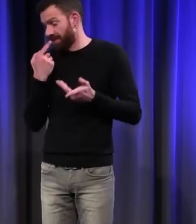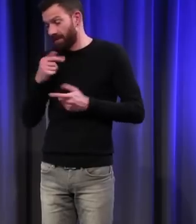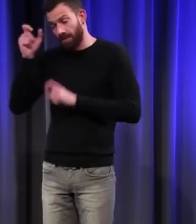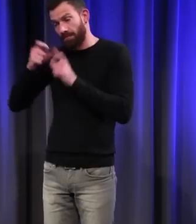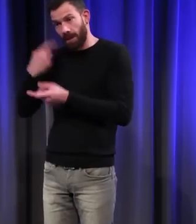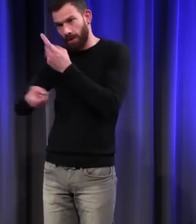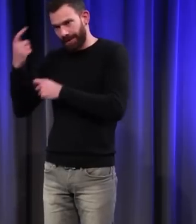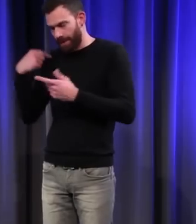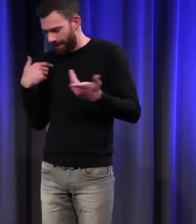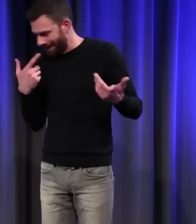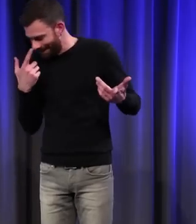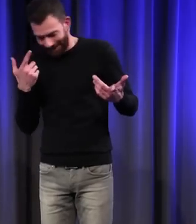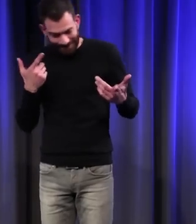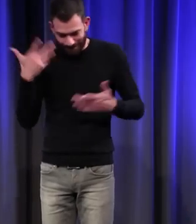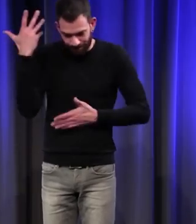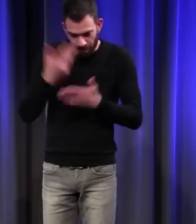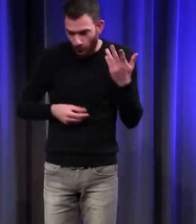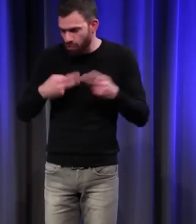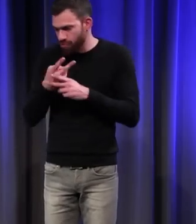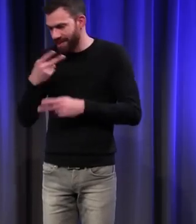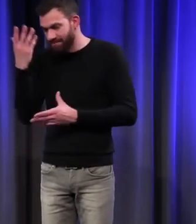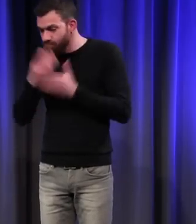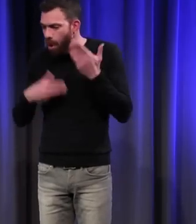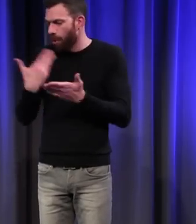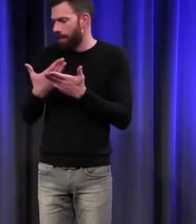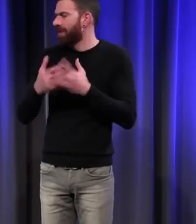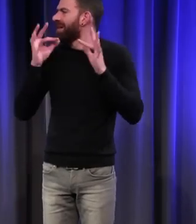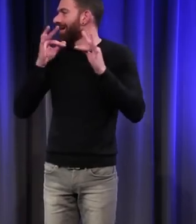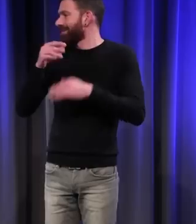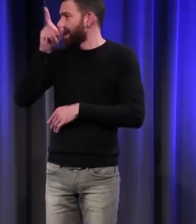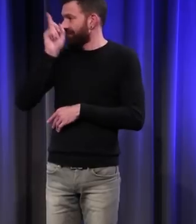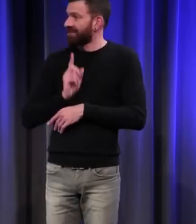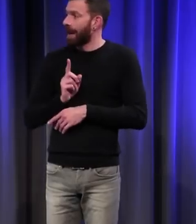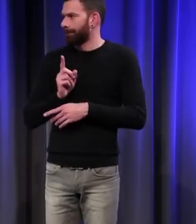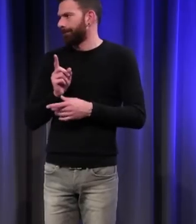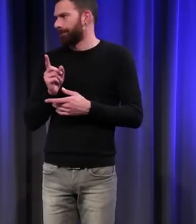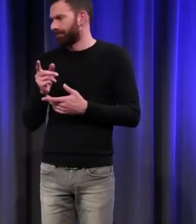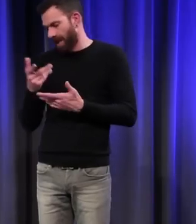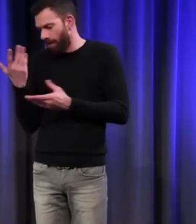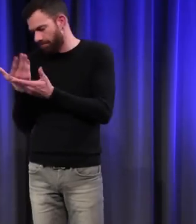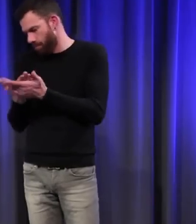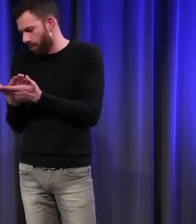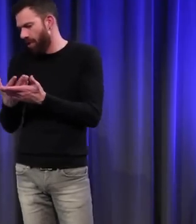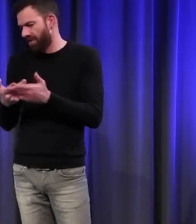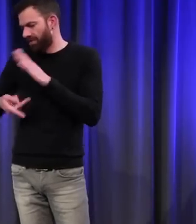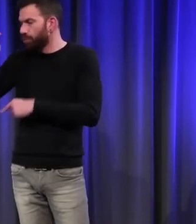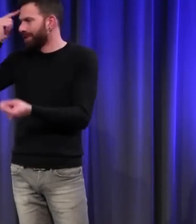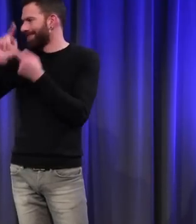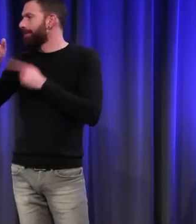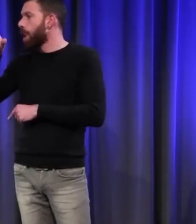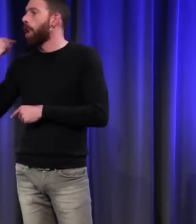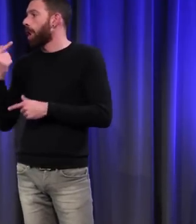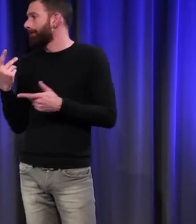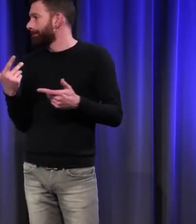pour beaucoup de domaines, pas tous, mais pour beaucoup, pour parler des femmes, alors qu'il en a plus pour parler des hommes. mais la